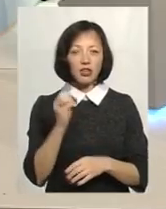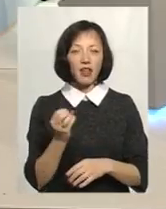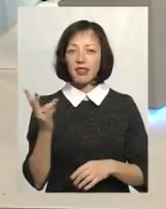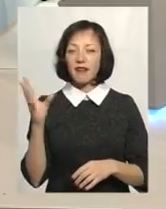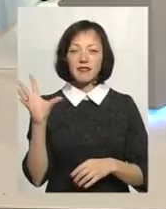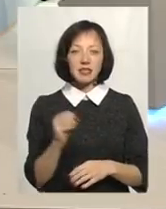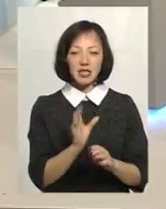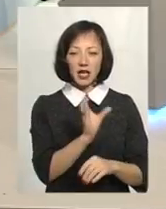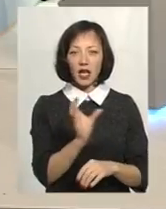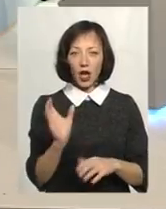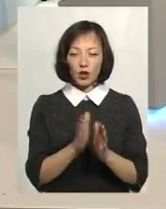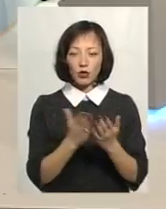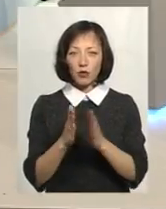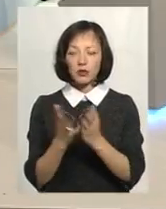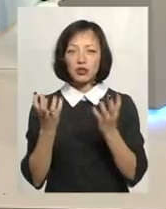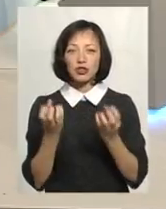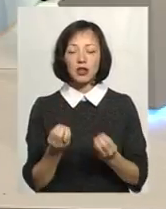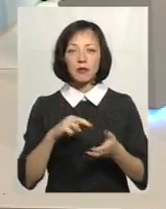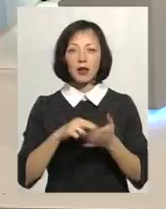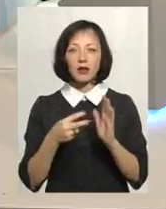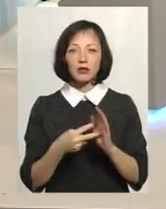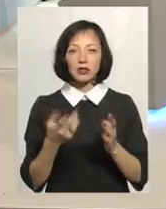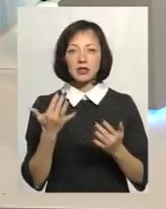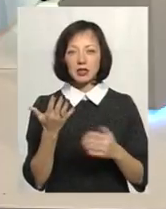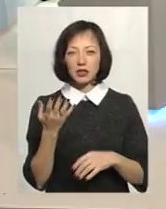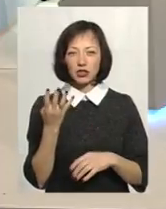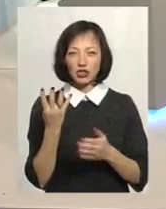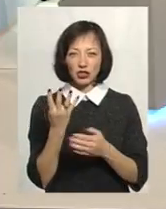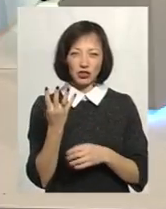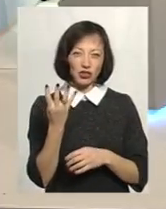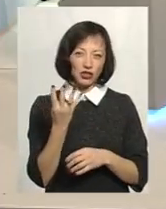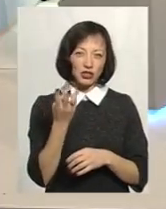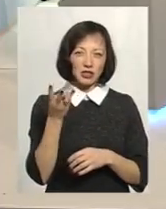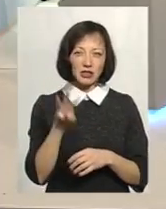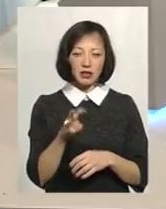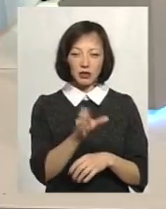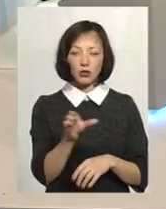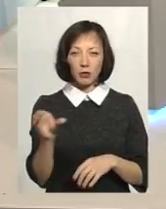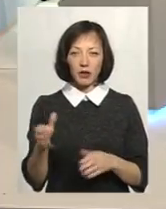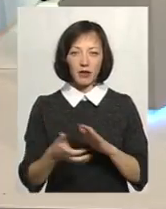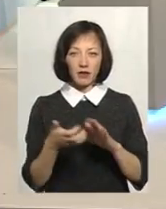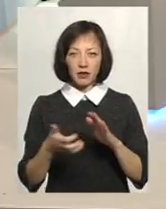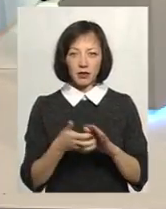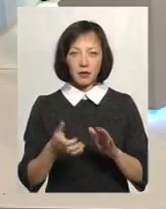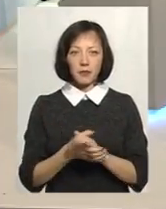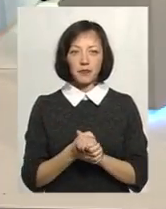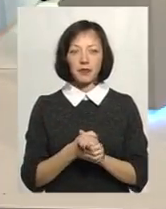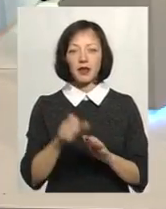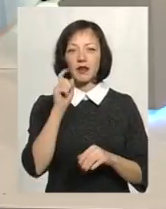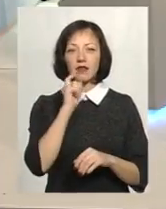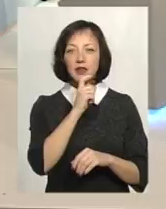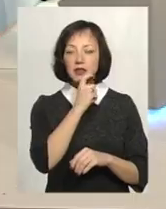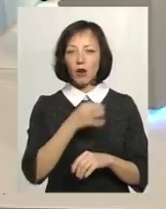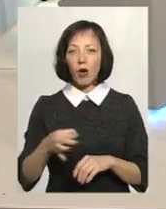видано. Скільки ще томів нам? Районів 4 не вистачає. Десь зо 3 тома. Правда, Володимир Григорьович? Вінницька область